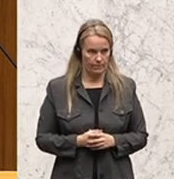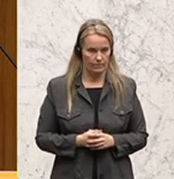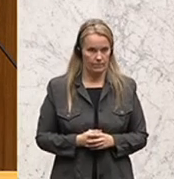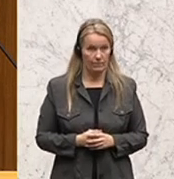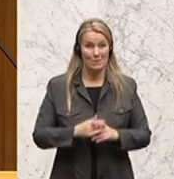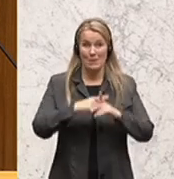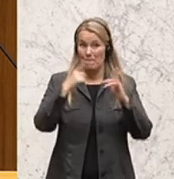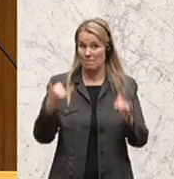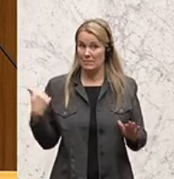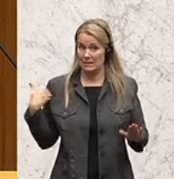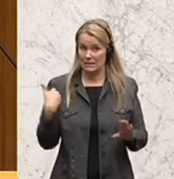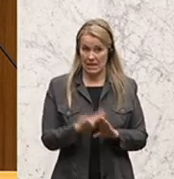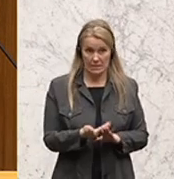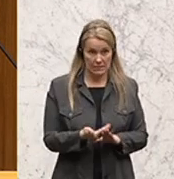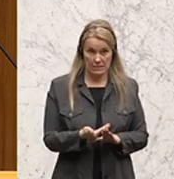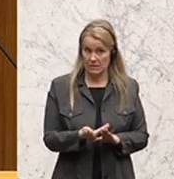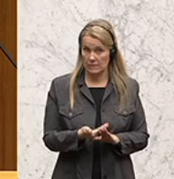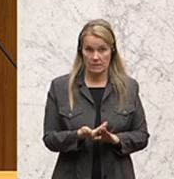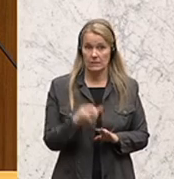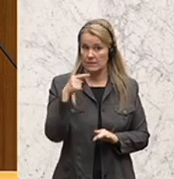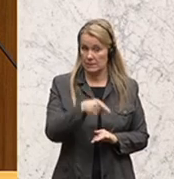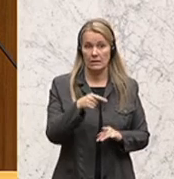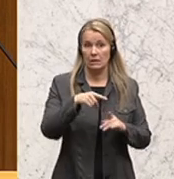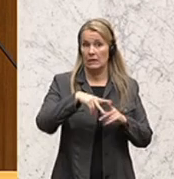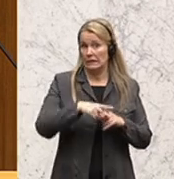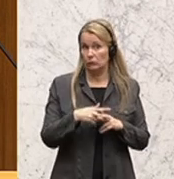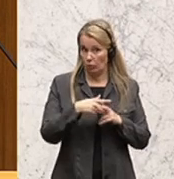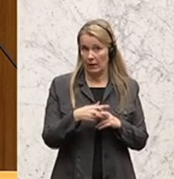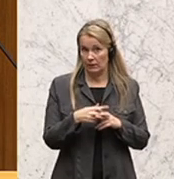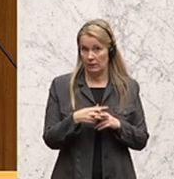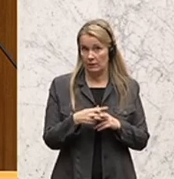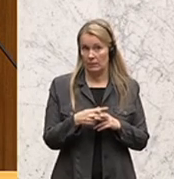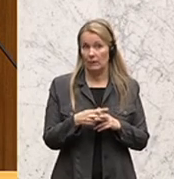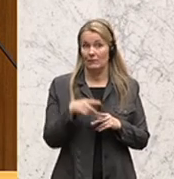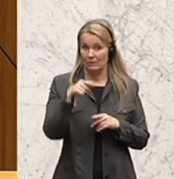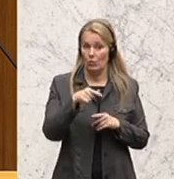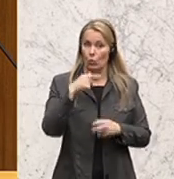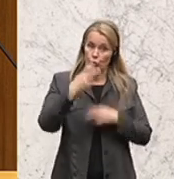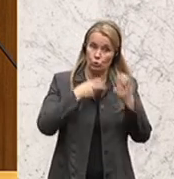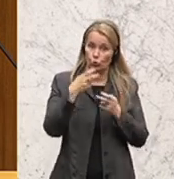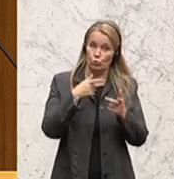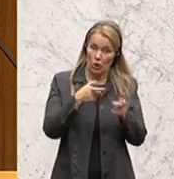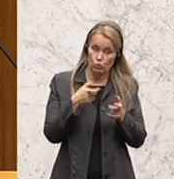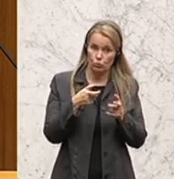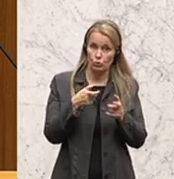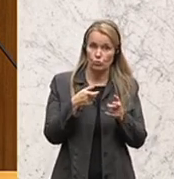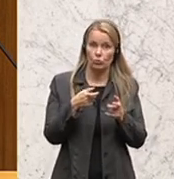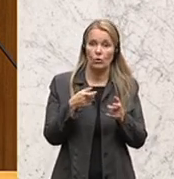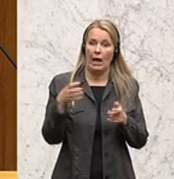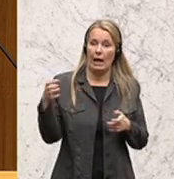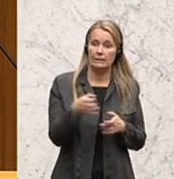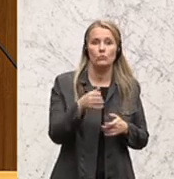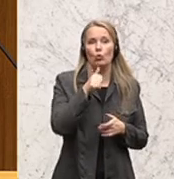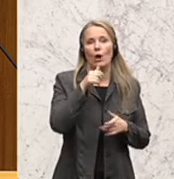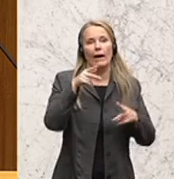Bisher war dieses Instrument ein Recht oder der Einsatz dieses Instruments ein Recht